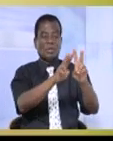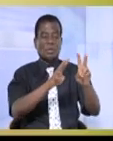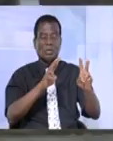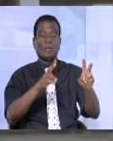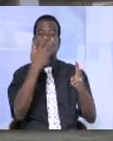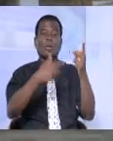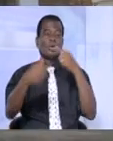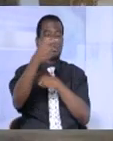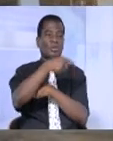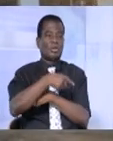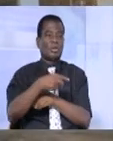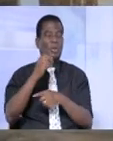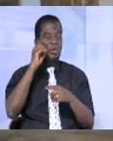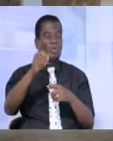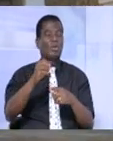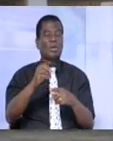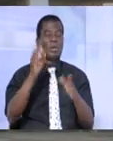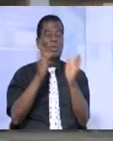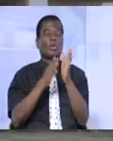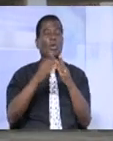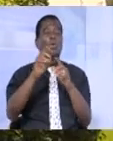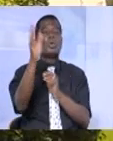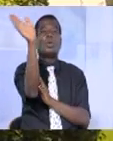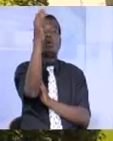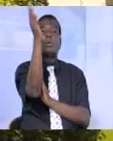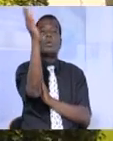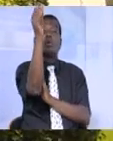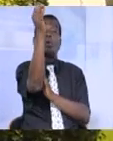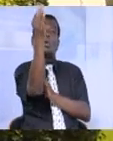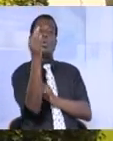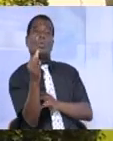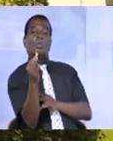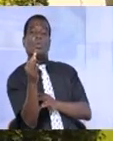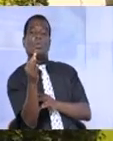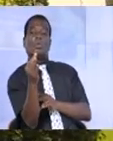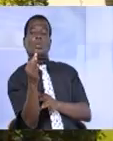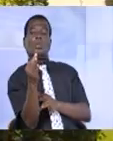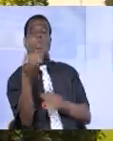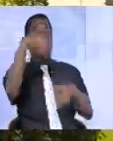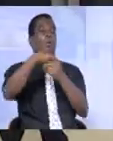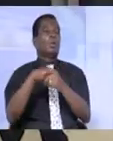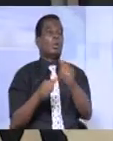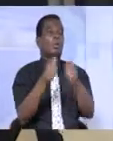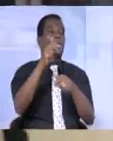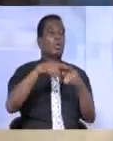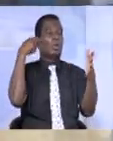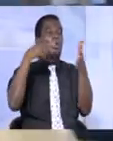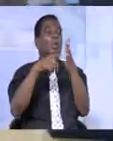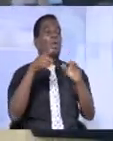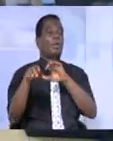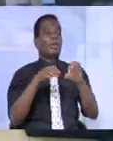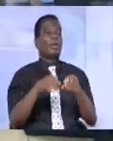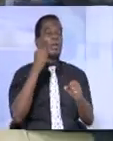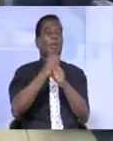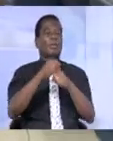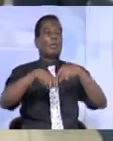s'observe dans des écoles où le drapeau a été mis en berne. Dans les administrations, le constat est fait. Les travailleurs